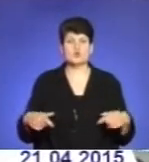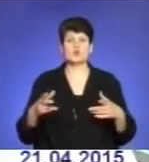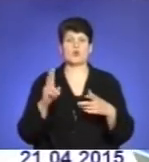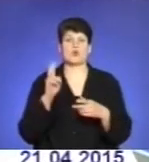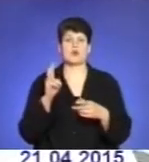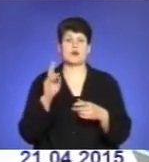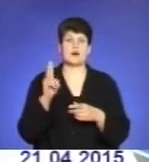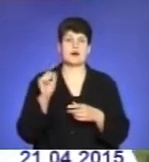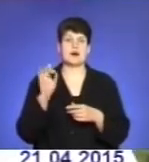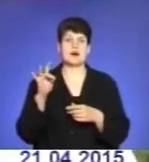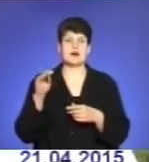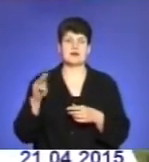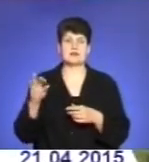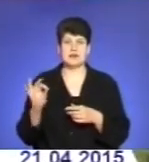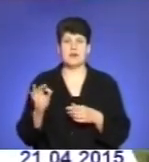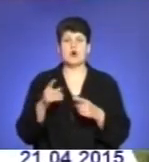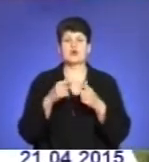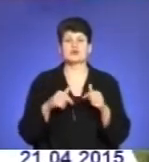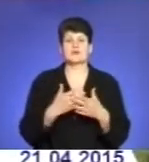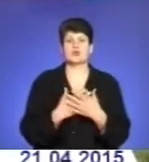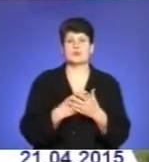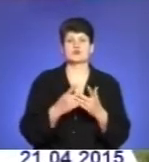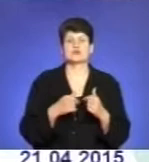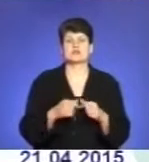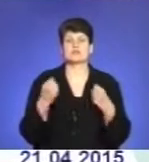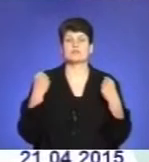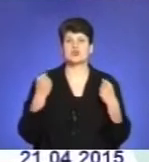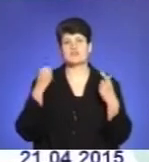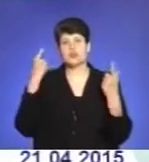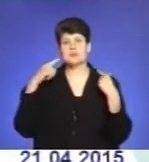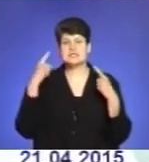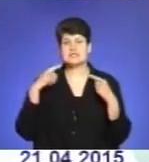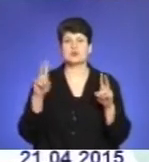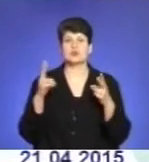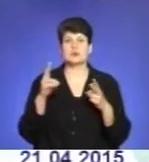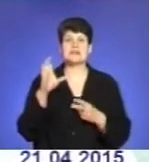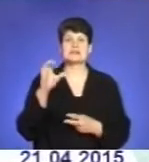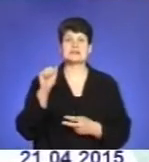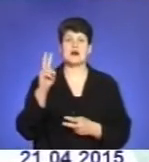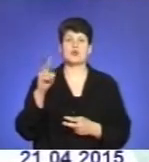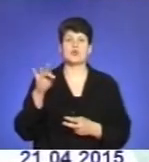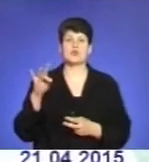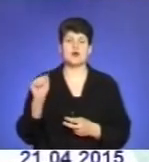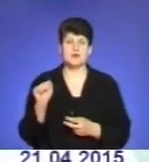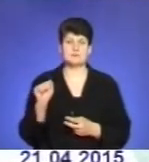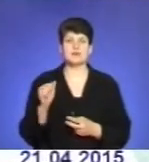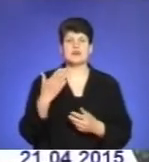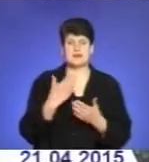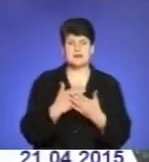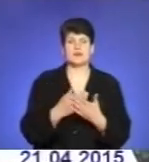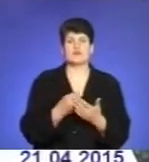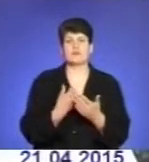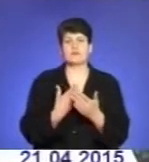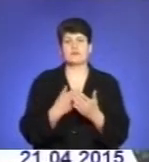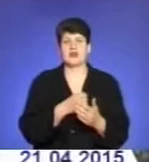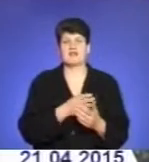1986 році організував громадську організацію «Спортивно-мистецький клуб Сакура». Роботи Микола Мамчура є у приватних колекціях